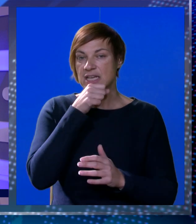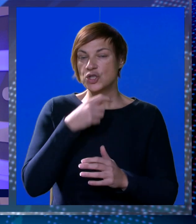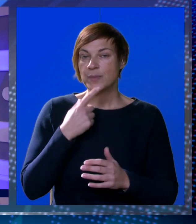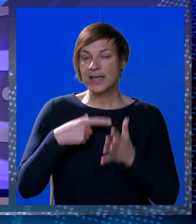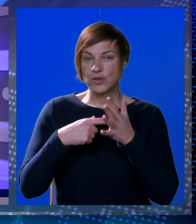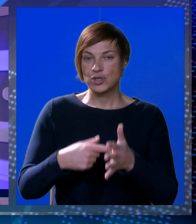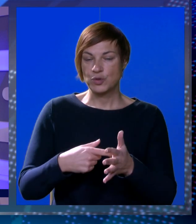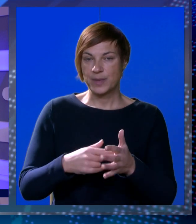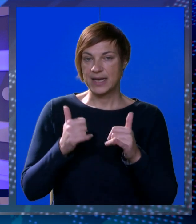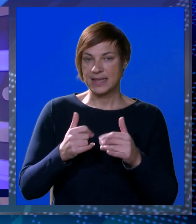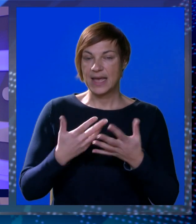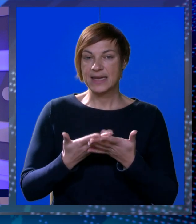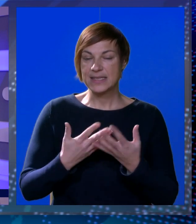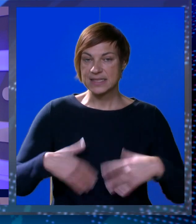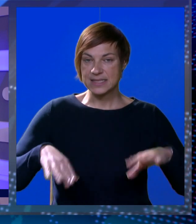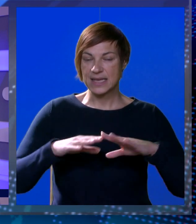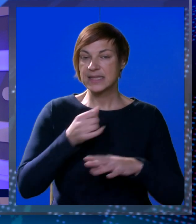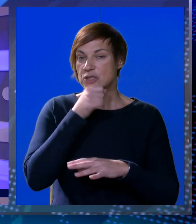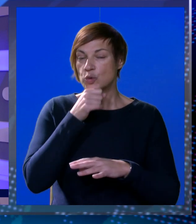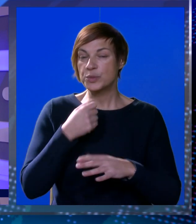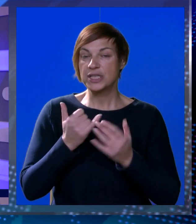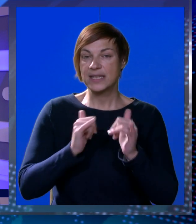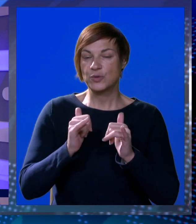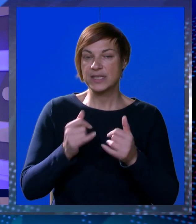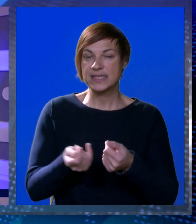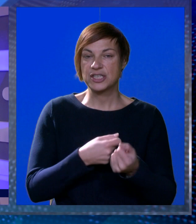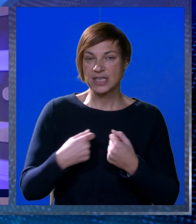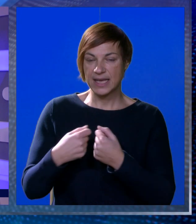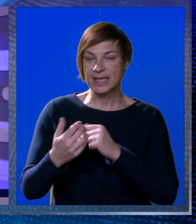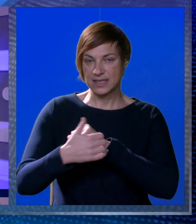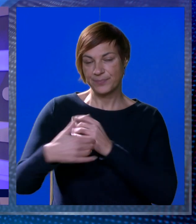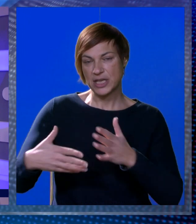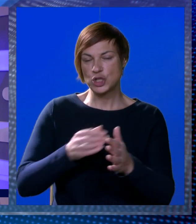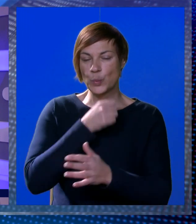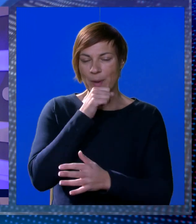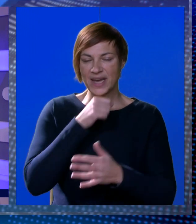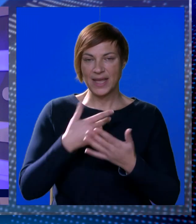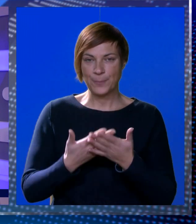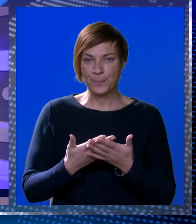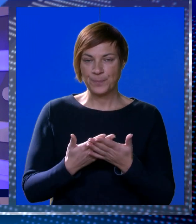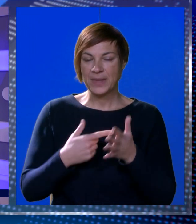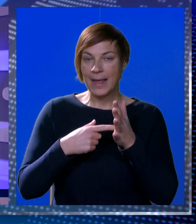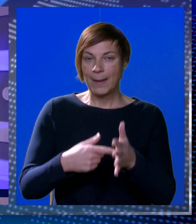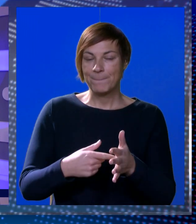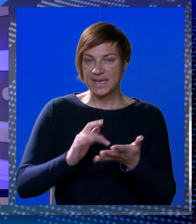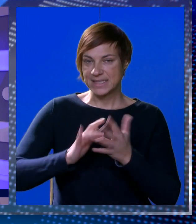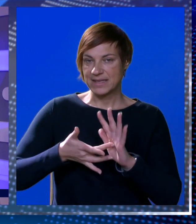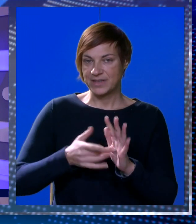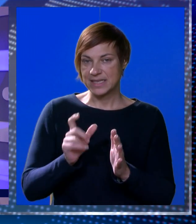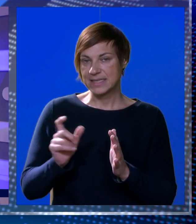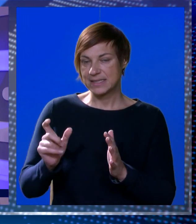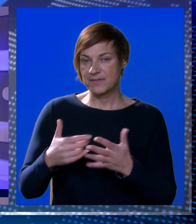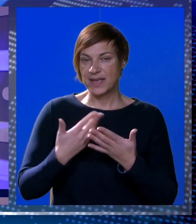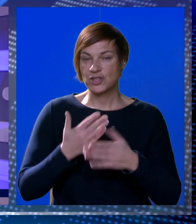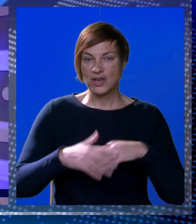cijele županije koji su predstavljeni na danas održanoj Sjednici Skupštine turističke zajednice Dubrovačko-Neretvanske županije. Predstavnici